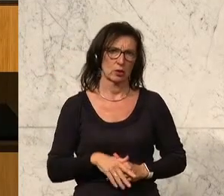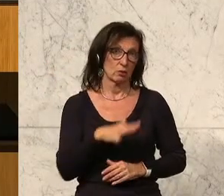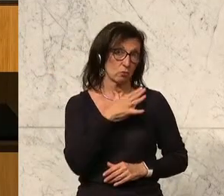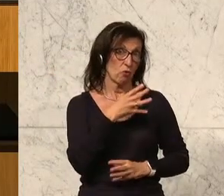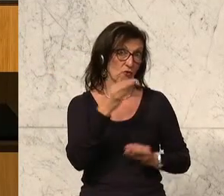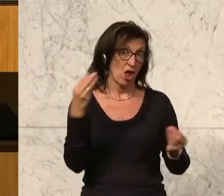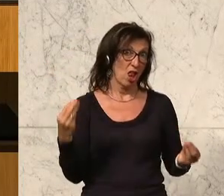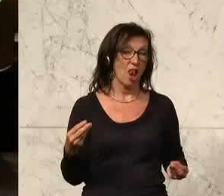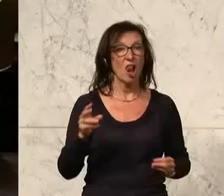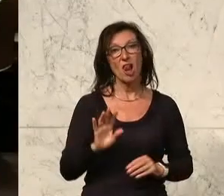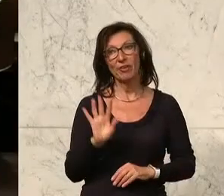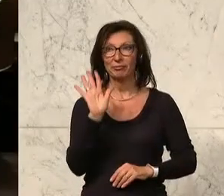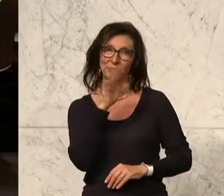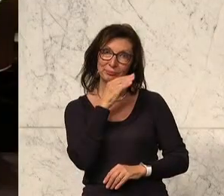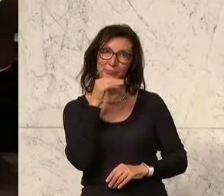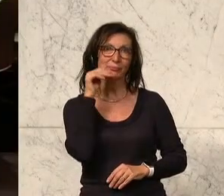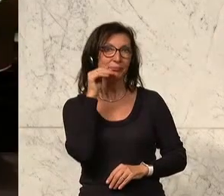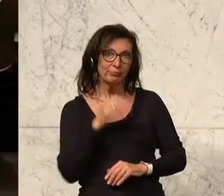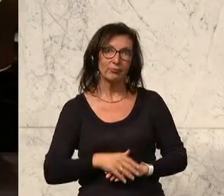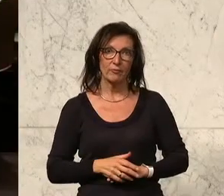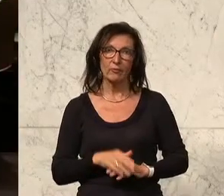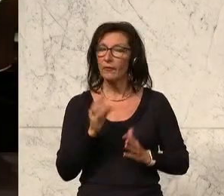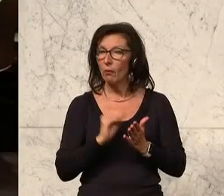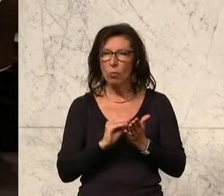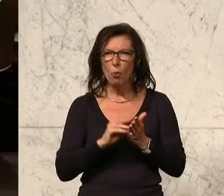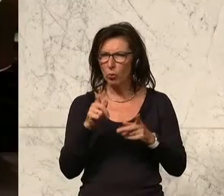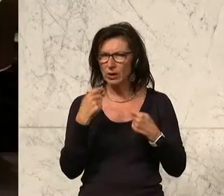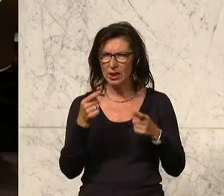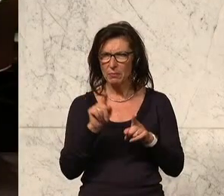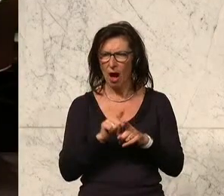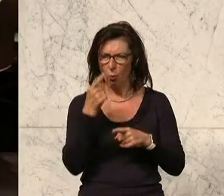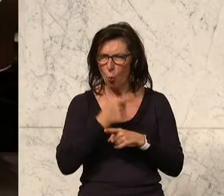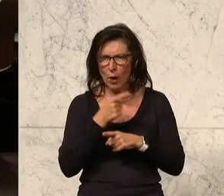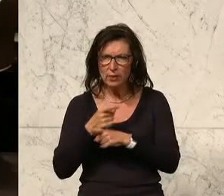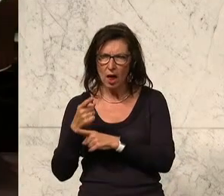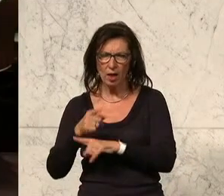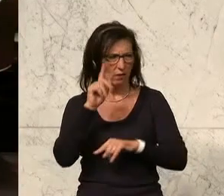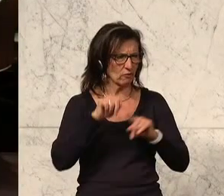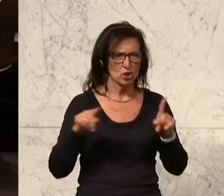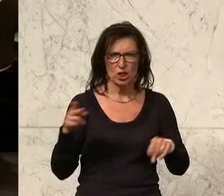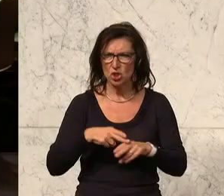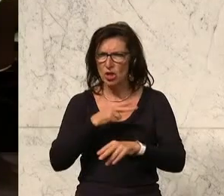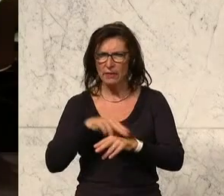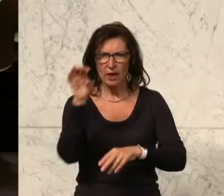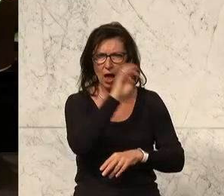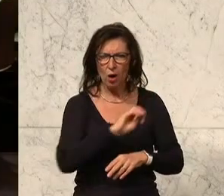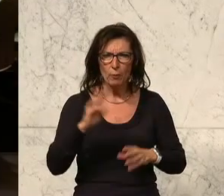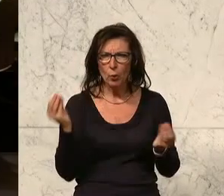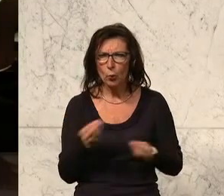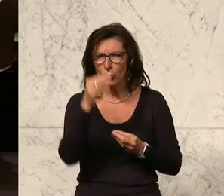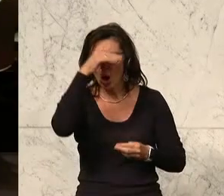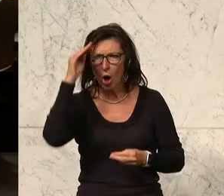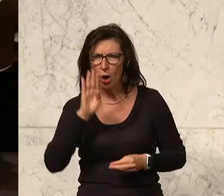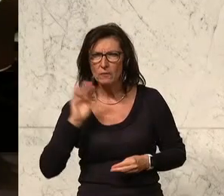sehr geschmeichelt fühlen. Und weiteres, es gibt ja auch schon Verurteilungen in verschiedenen europäischen Staaten, weil aserbaidschanisches